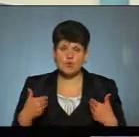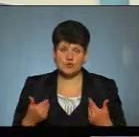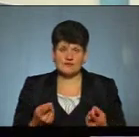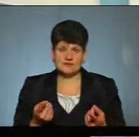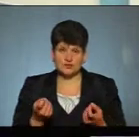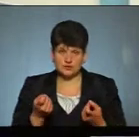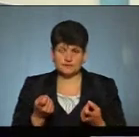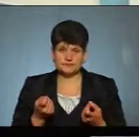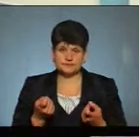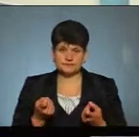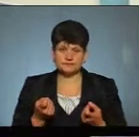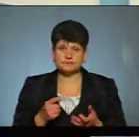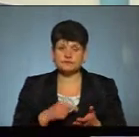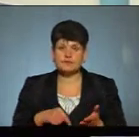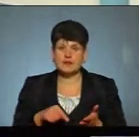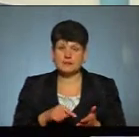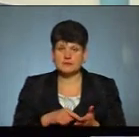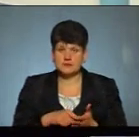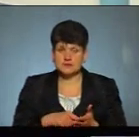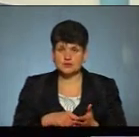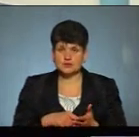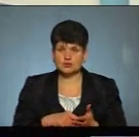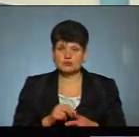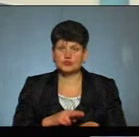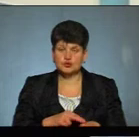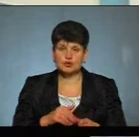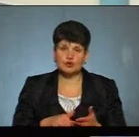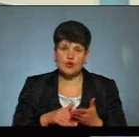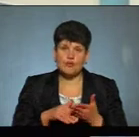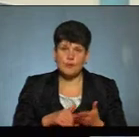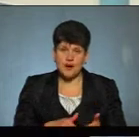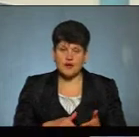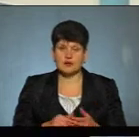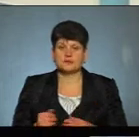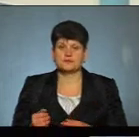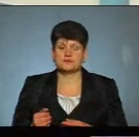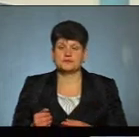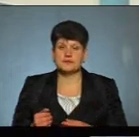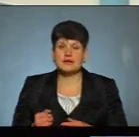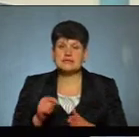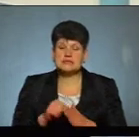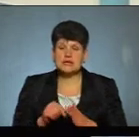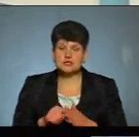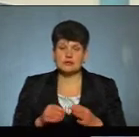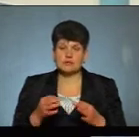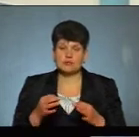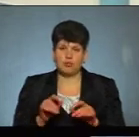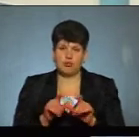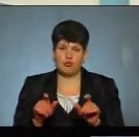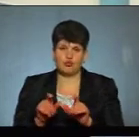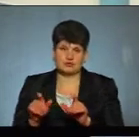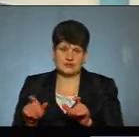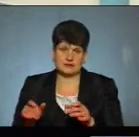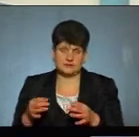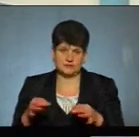муніципальну варту місцеву, для того, щоб також допомагала поліцейським. Пропускні пункти, в першу чергу,